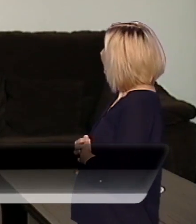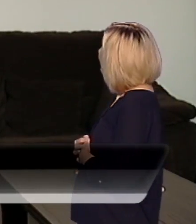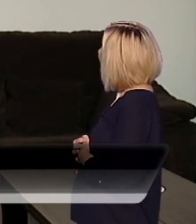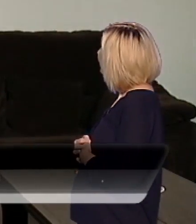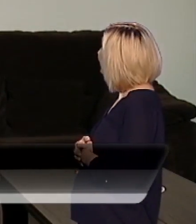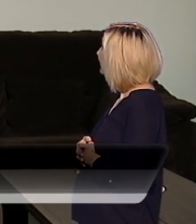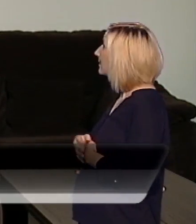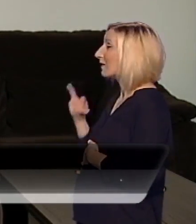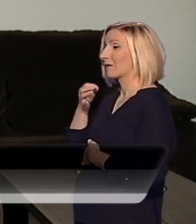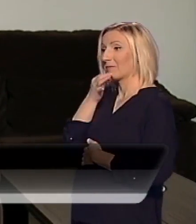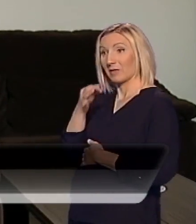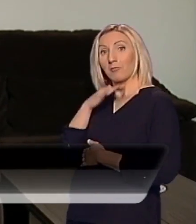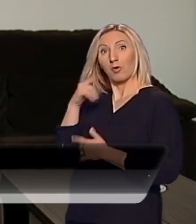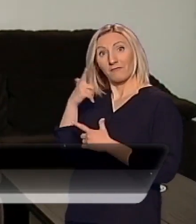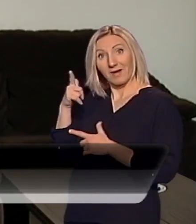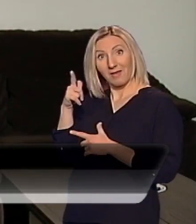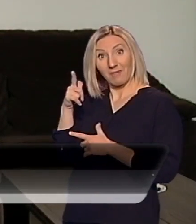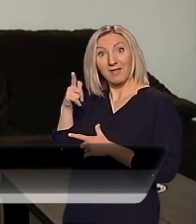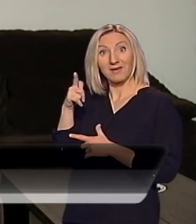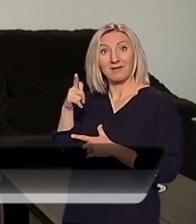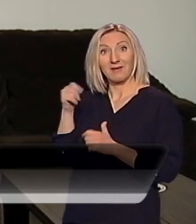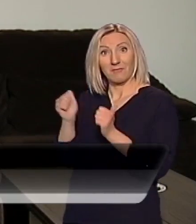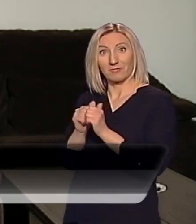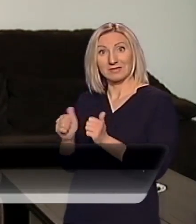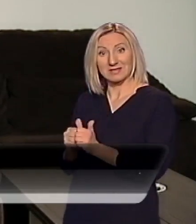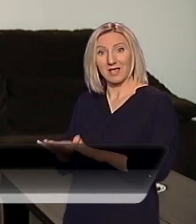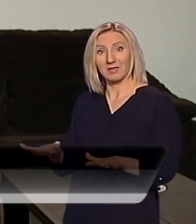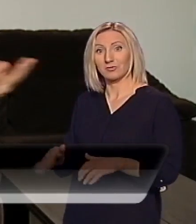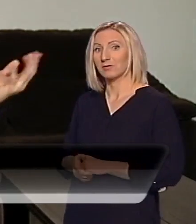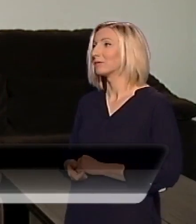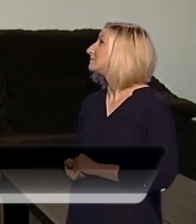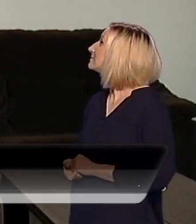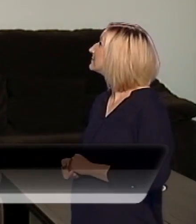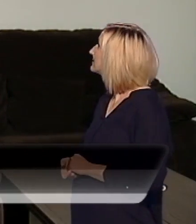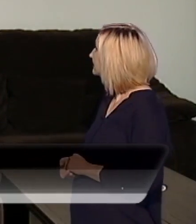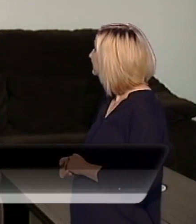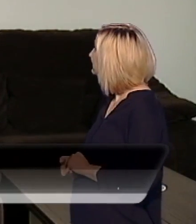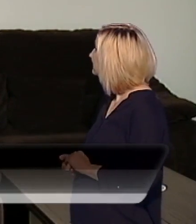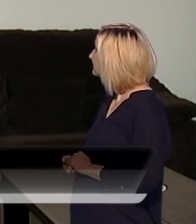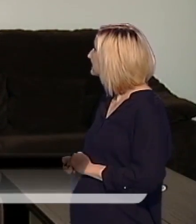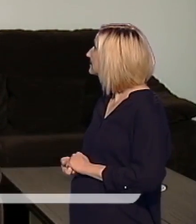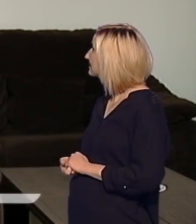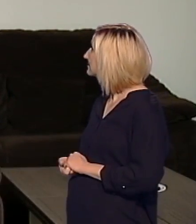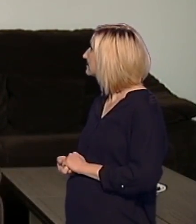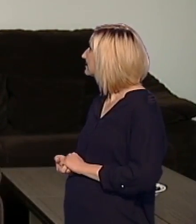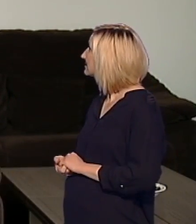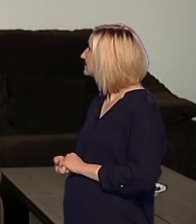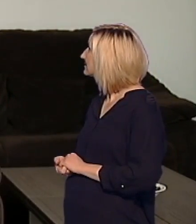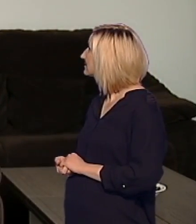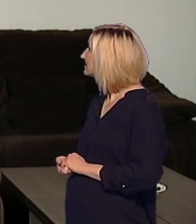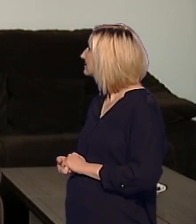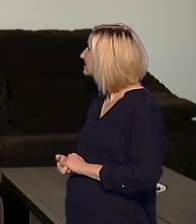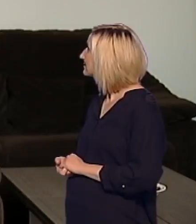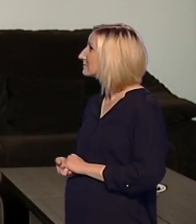provodiš dosta vremena. Sad su i oni porasli, veliki su. Nikola, Luka. Nikola i Luka. Nikola, ja.